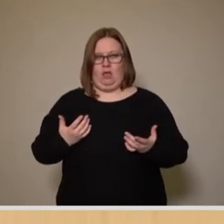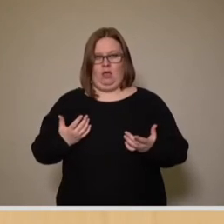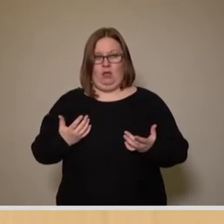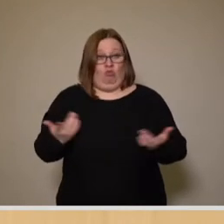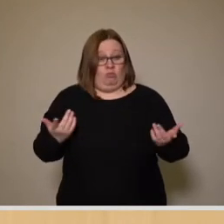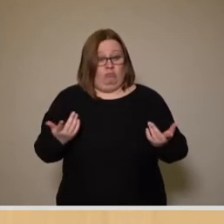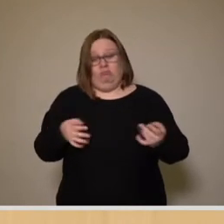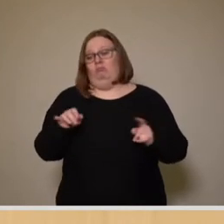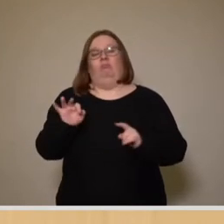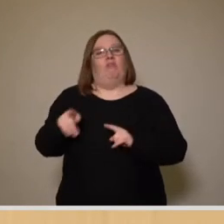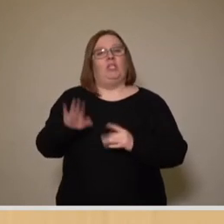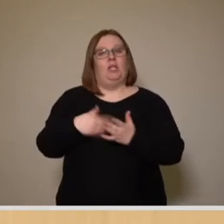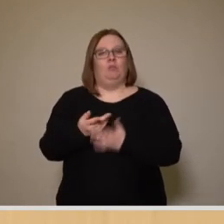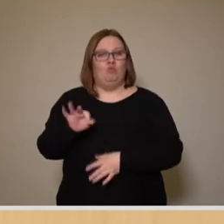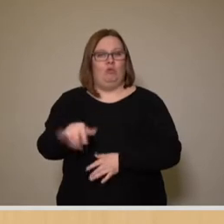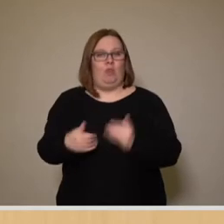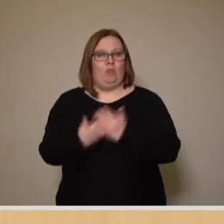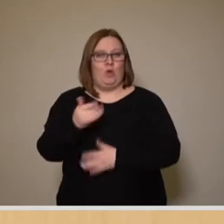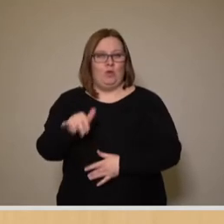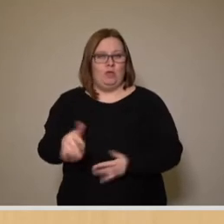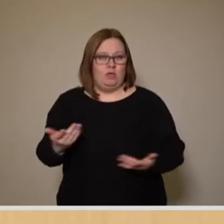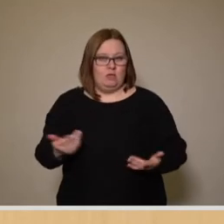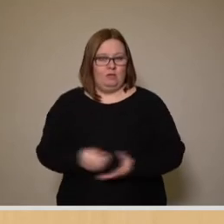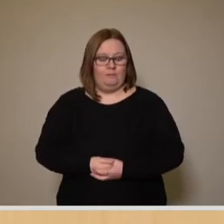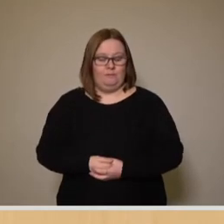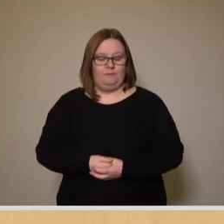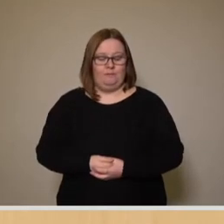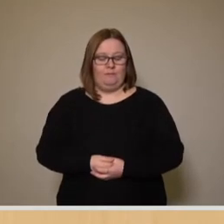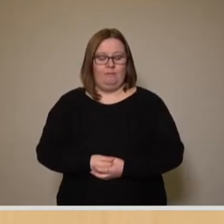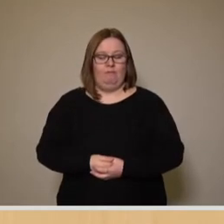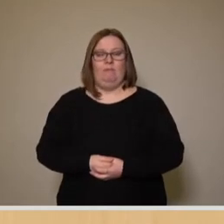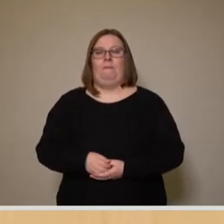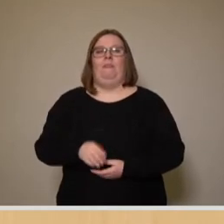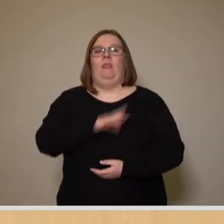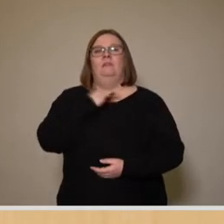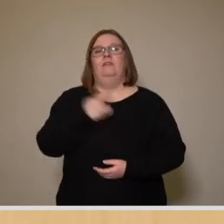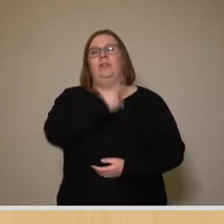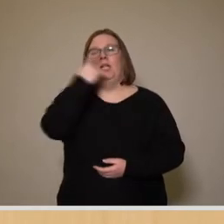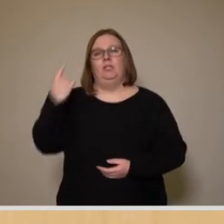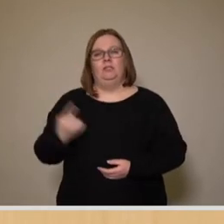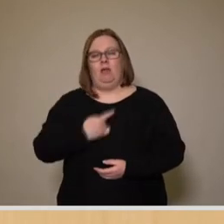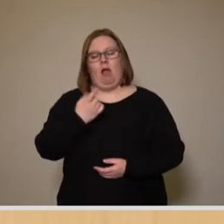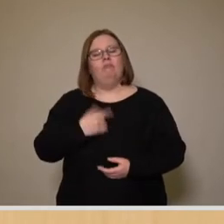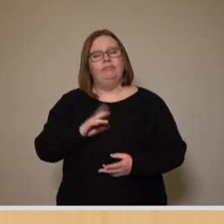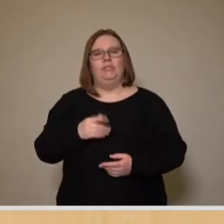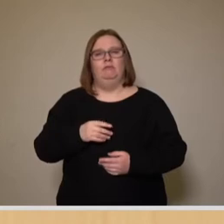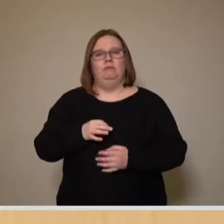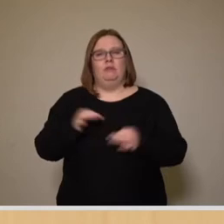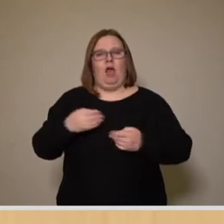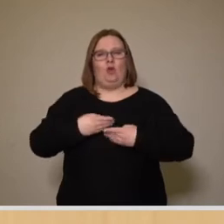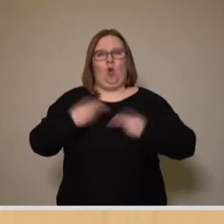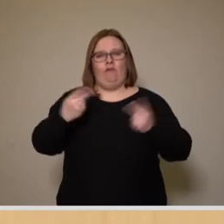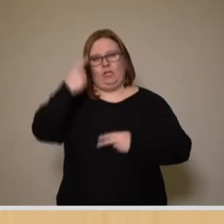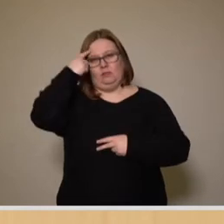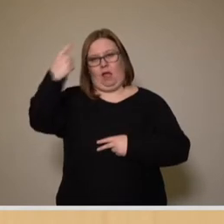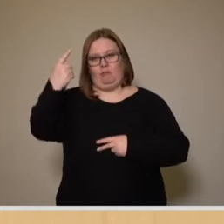wäre da ein solches Angebot? Seit vielen Jahren nutzten wir den Tag des offenen Denkmals, leider